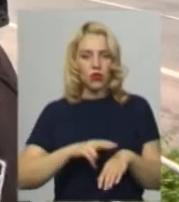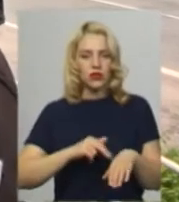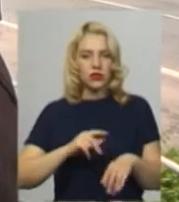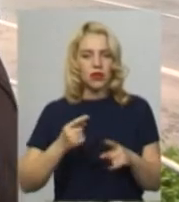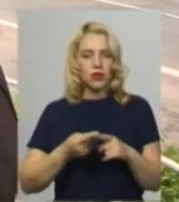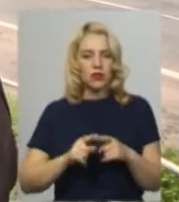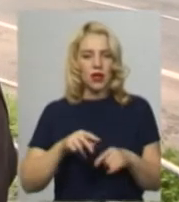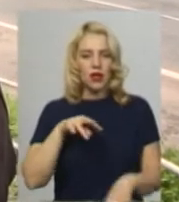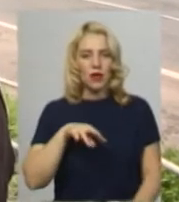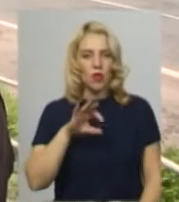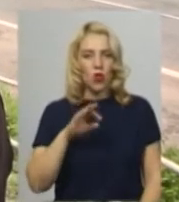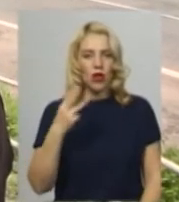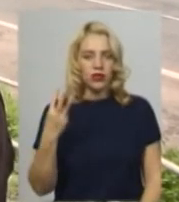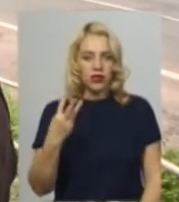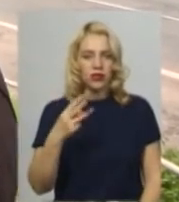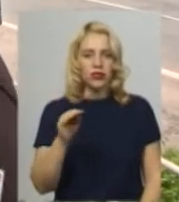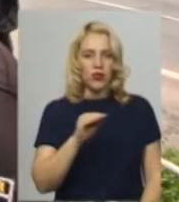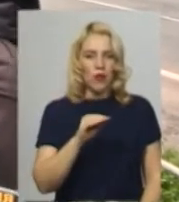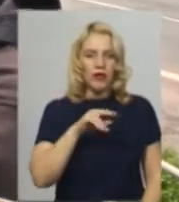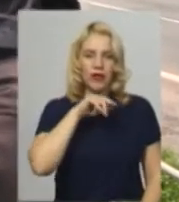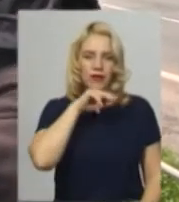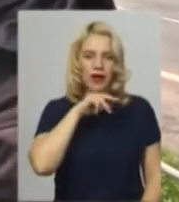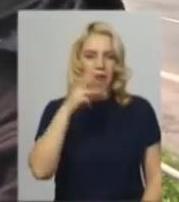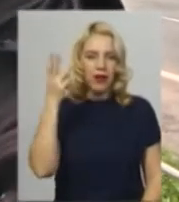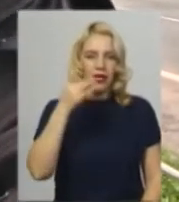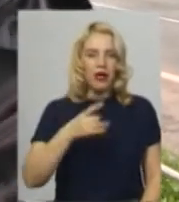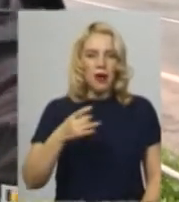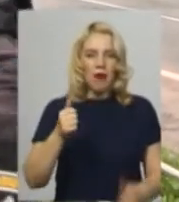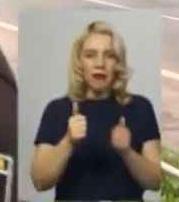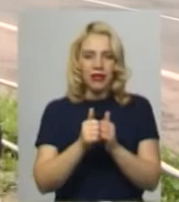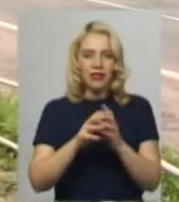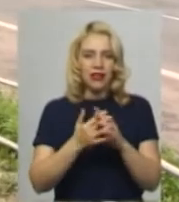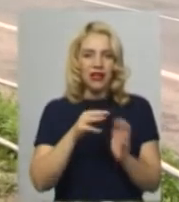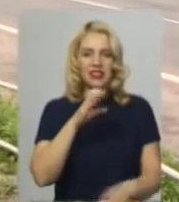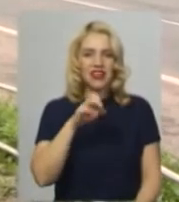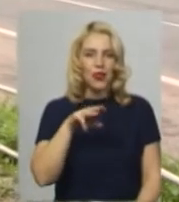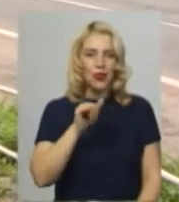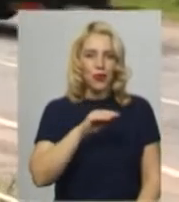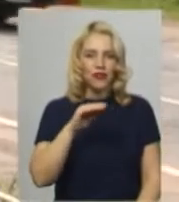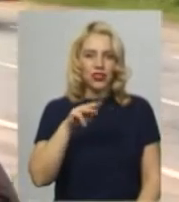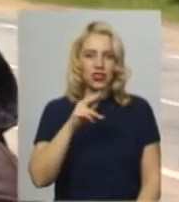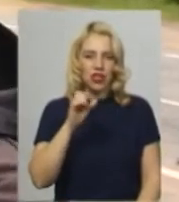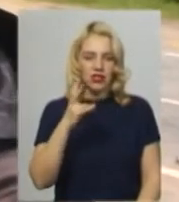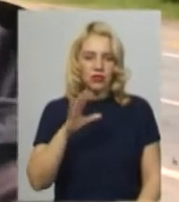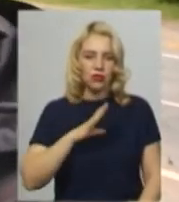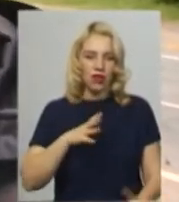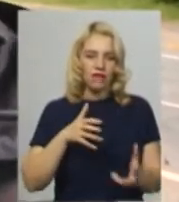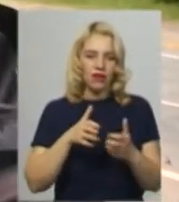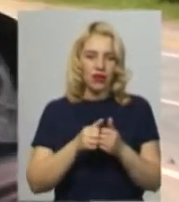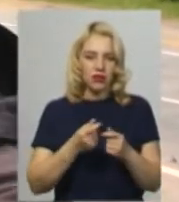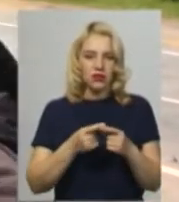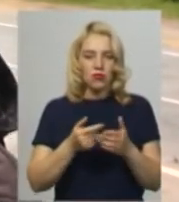Н03 – це Житомир-Чернівці, в Хмельницькому районі поблизу села Стувчинці сталася аварія. За попередньою